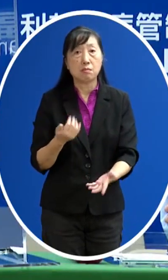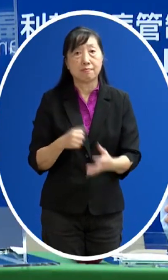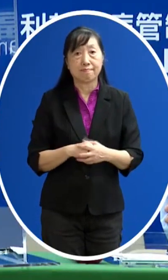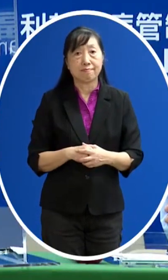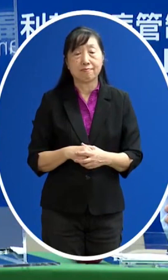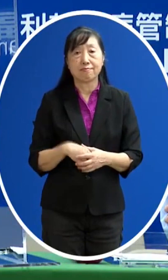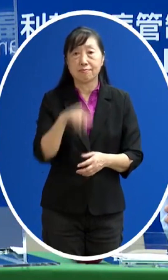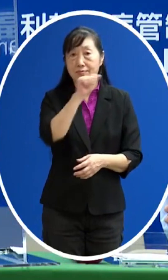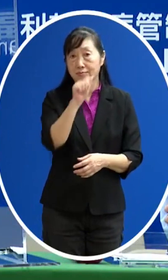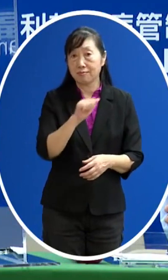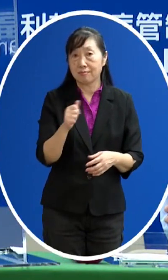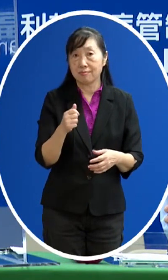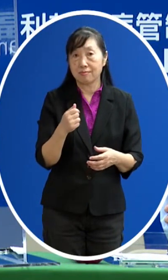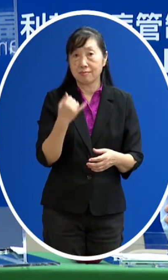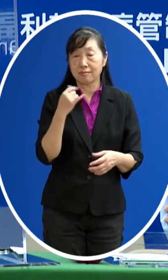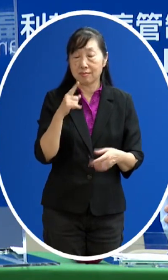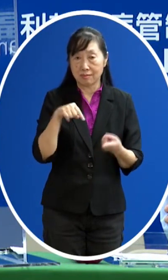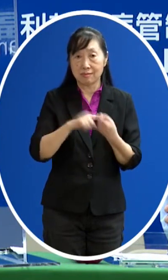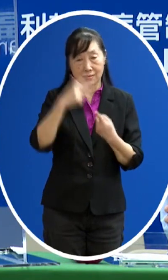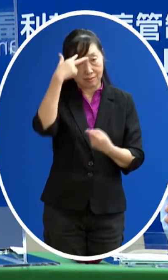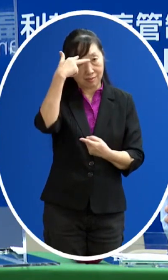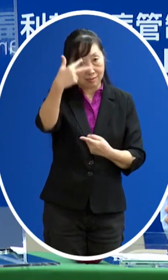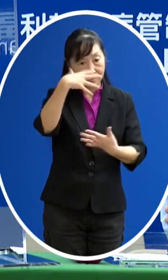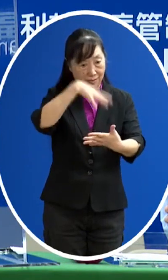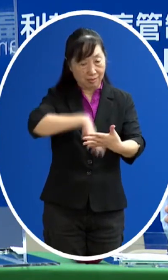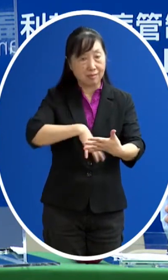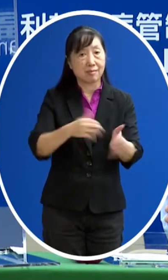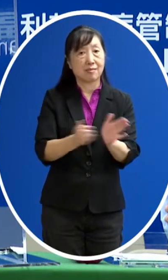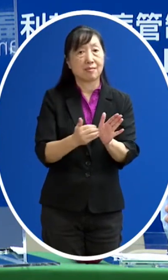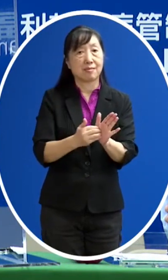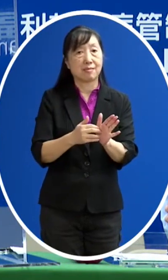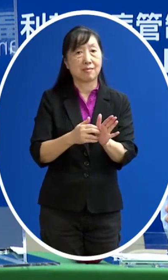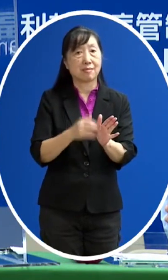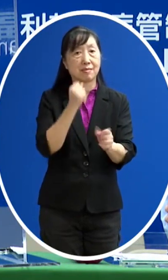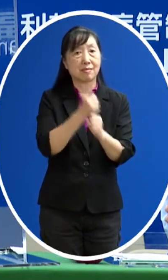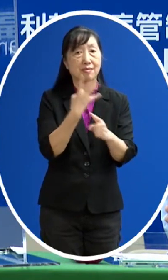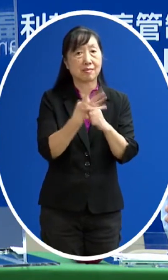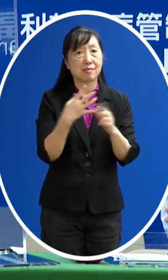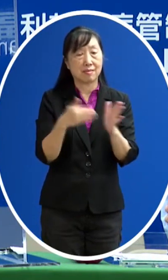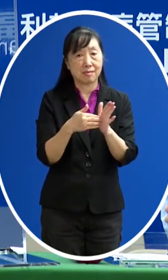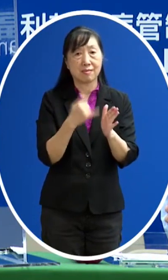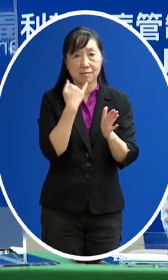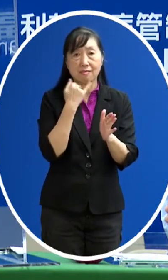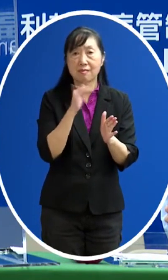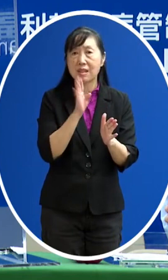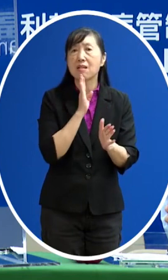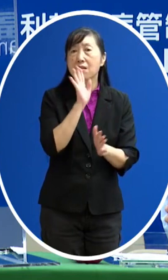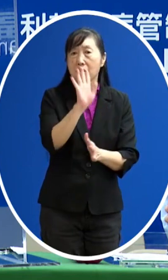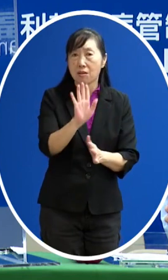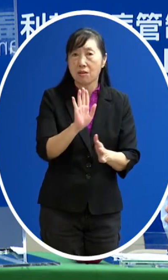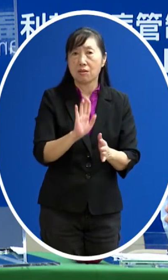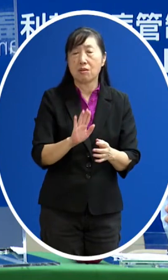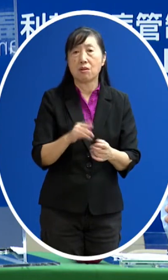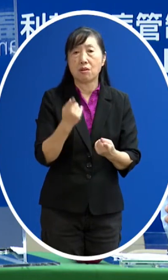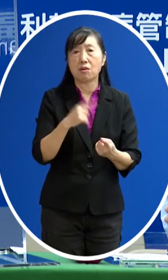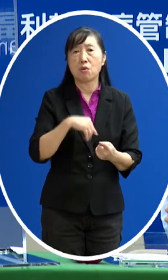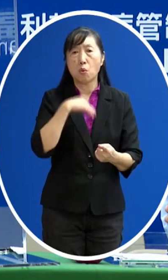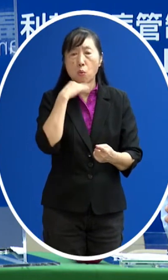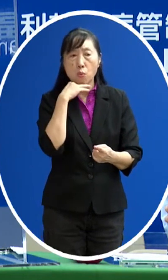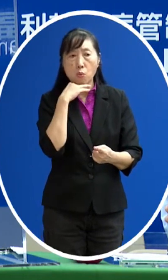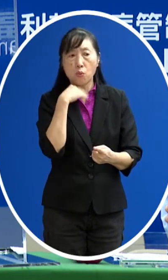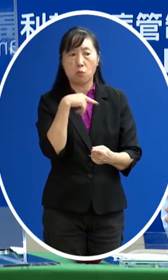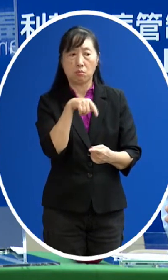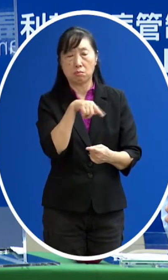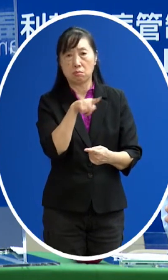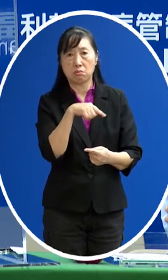像AZ大概都可以在7天可以來完成那就是因為還有一些期待 但並